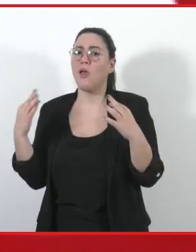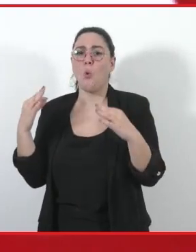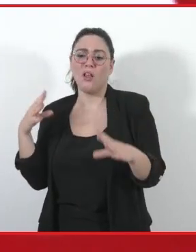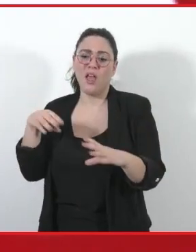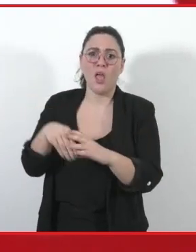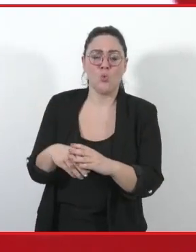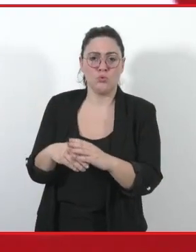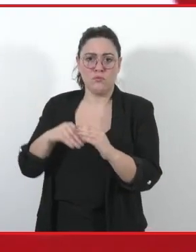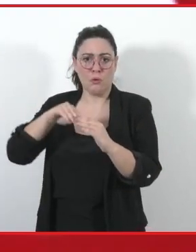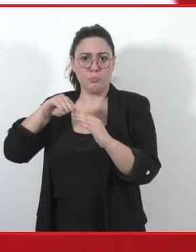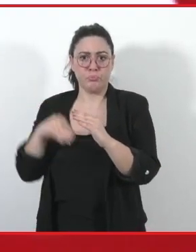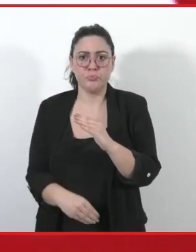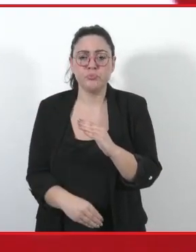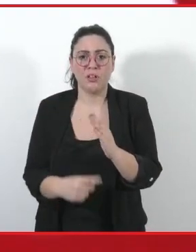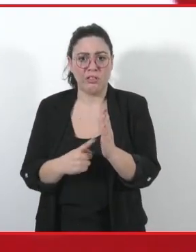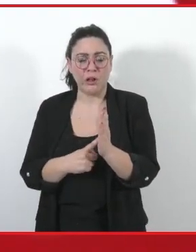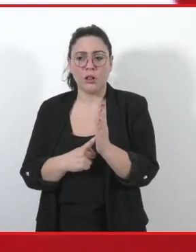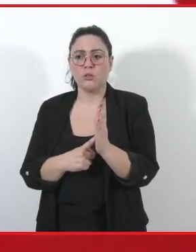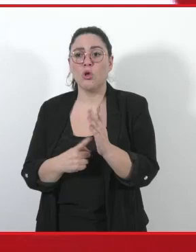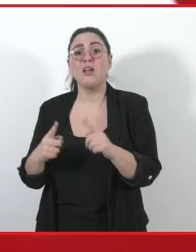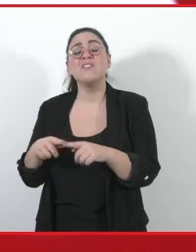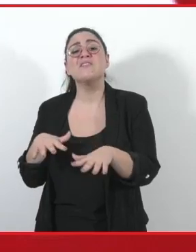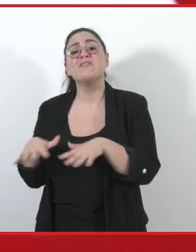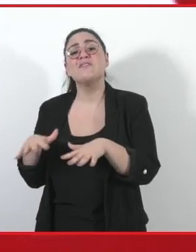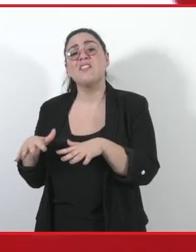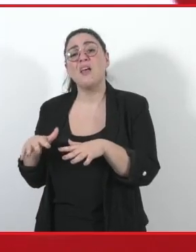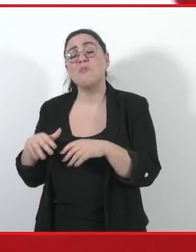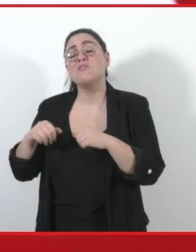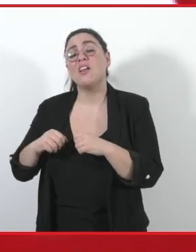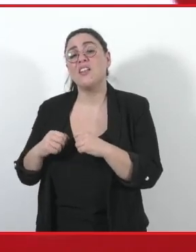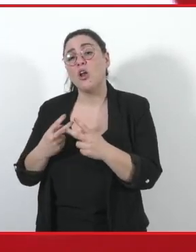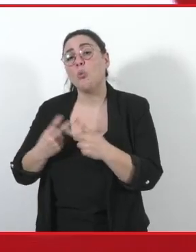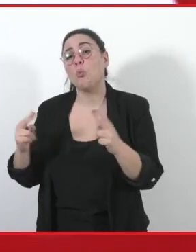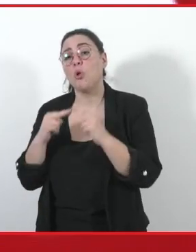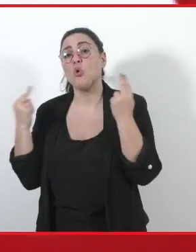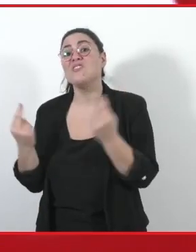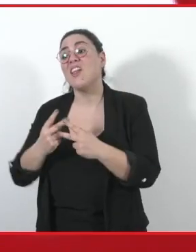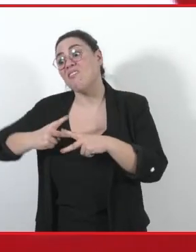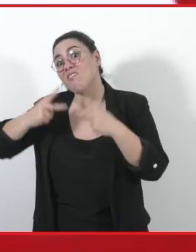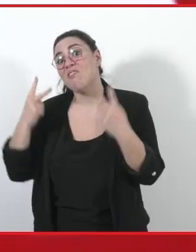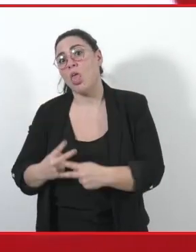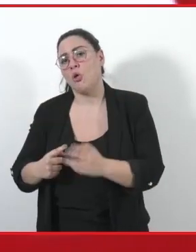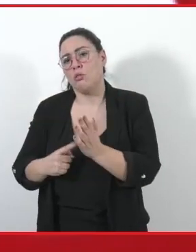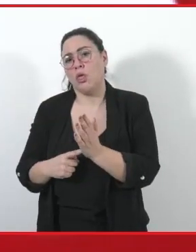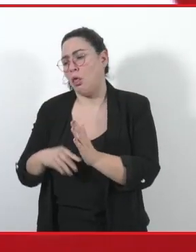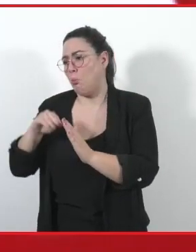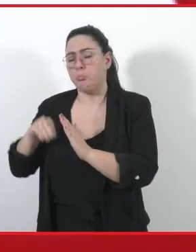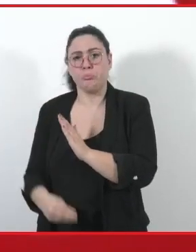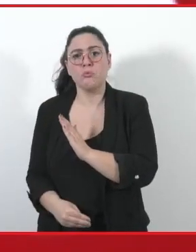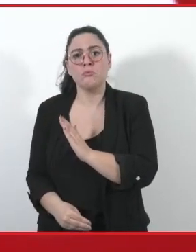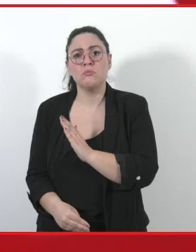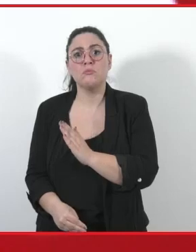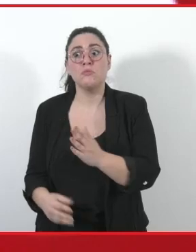sistema sanitario veramente pubblico e universale. È forse su quest'ultimo punto che più